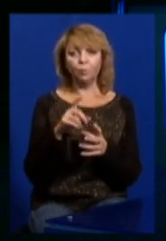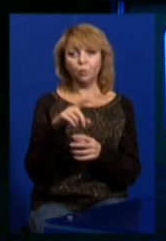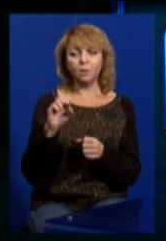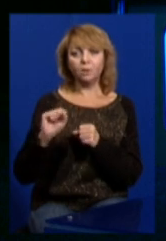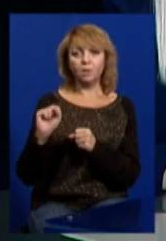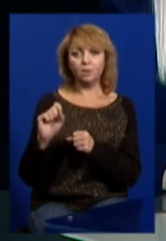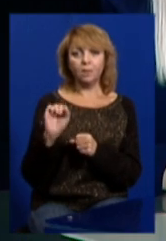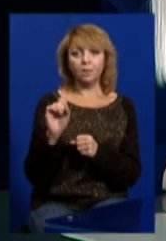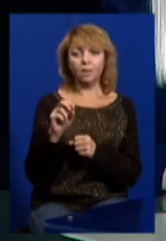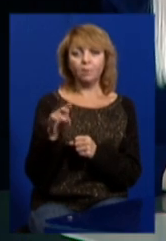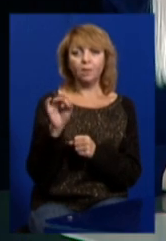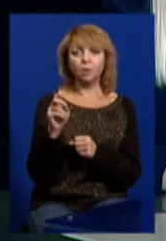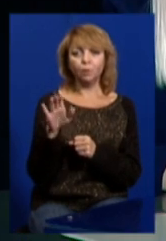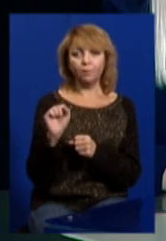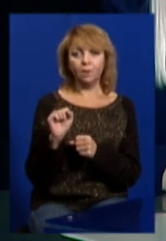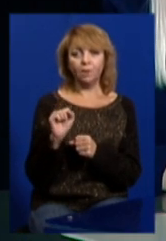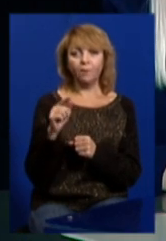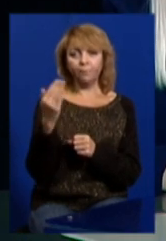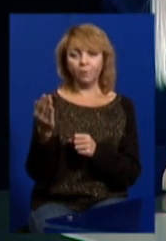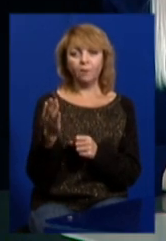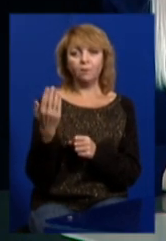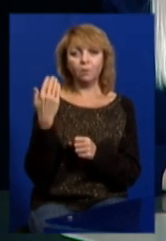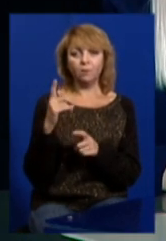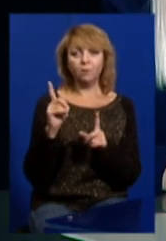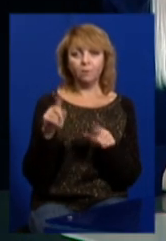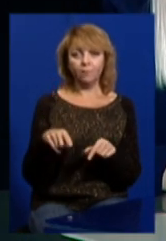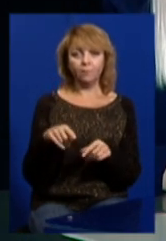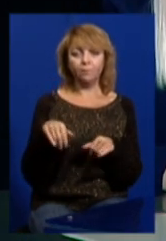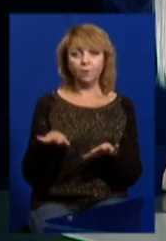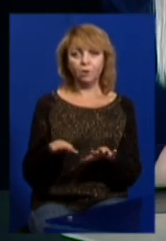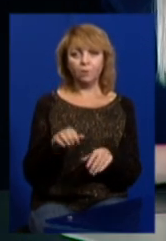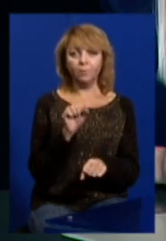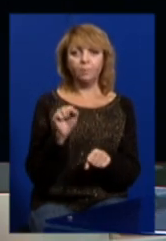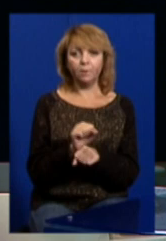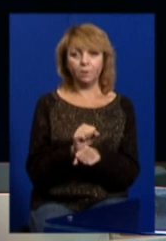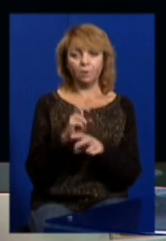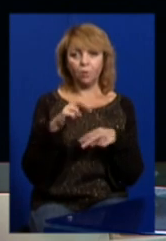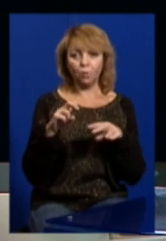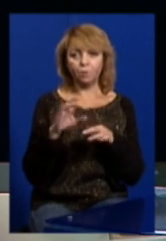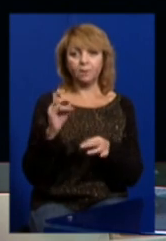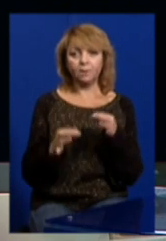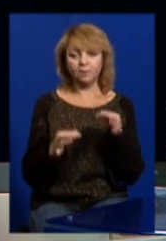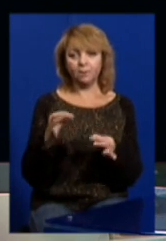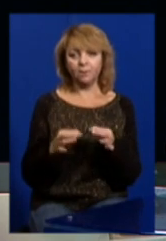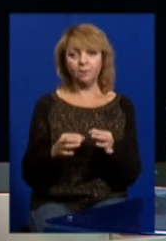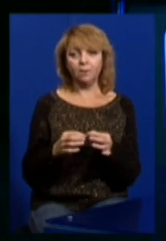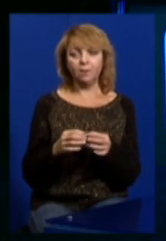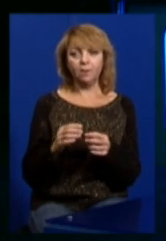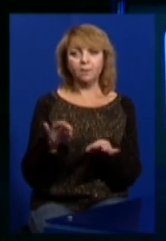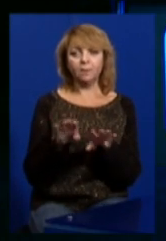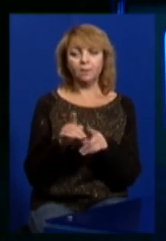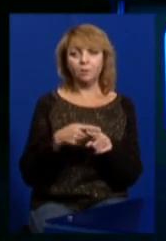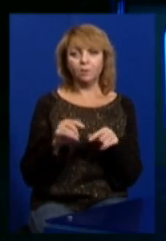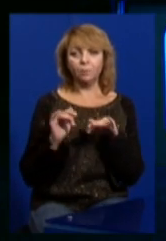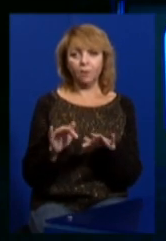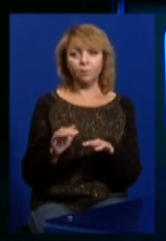Артема Дереглазова. І ви тоді навіть вирішили припинити розгляд засідання і закрити справу, бо